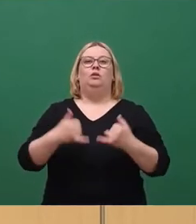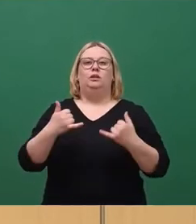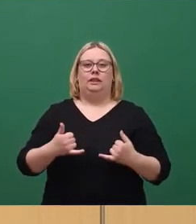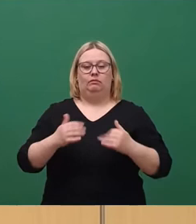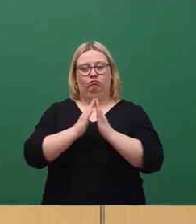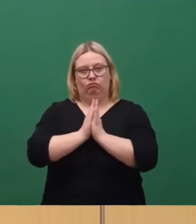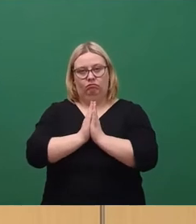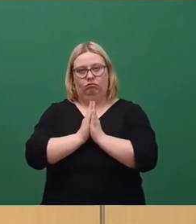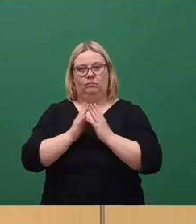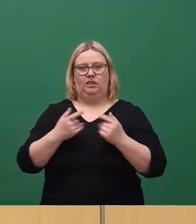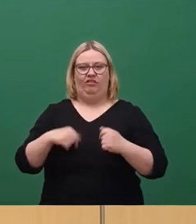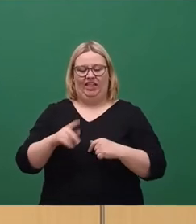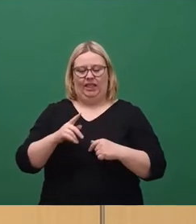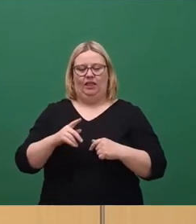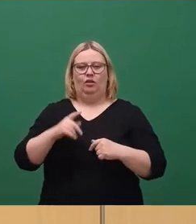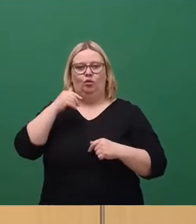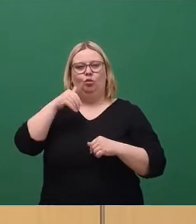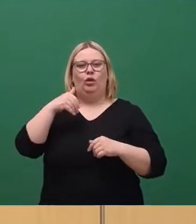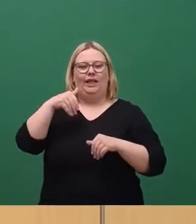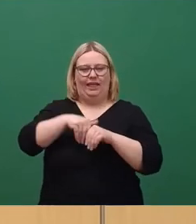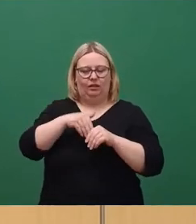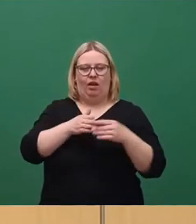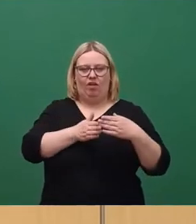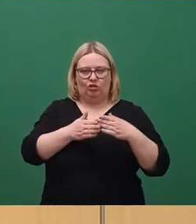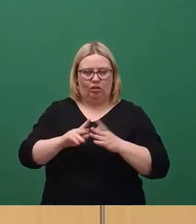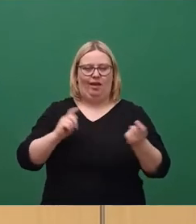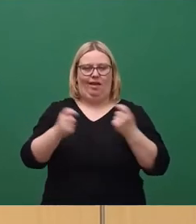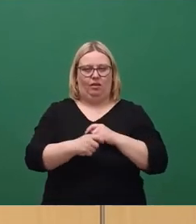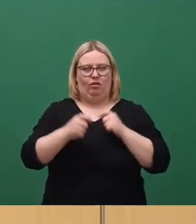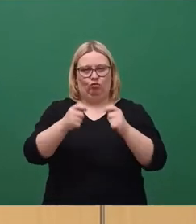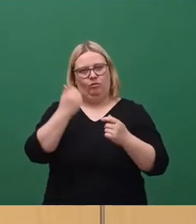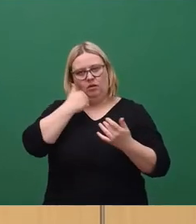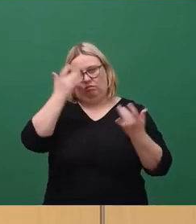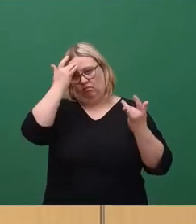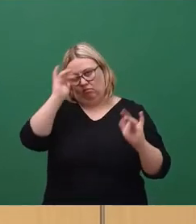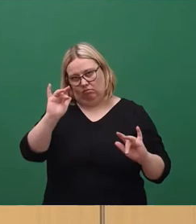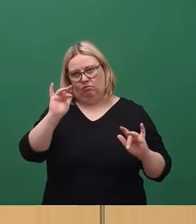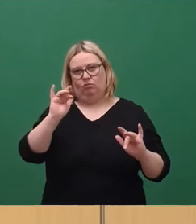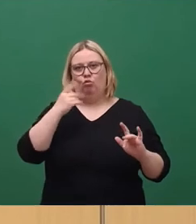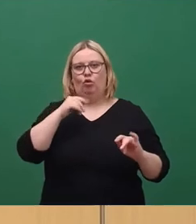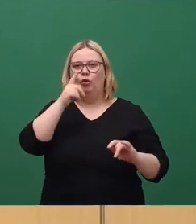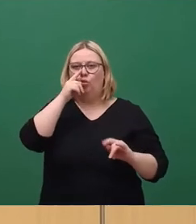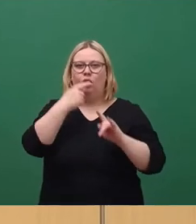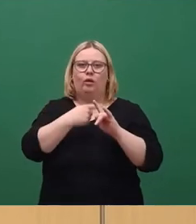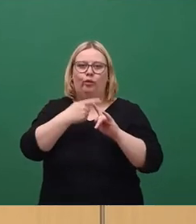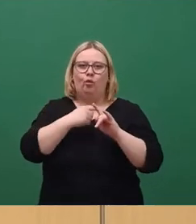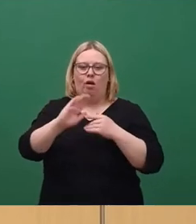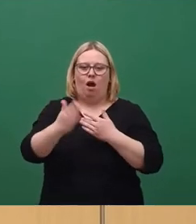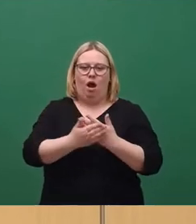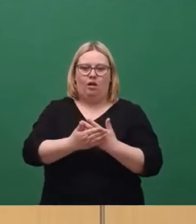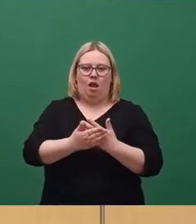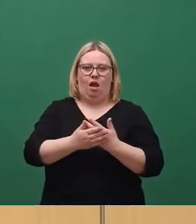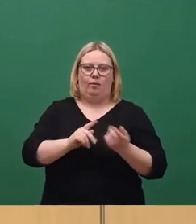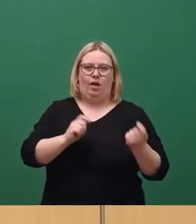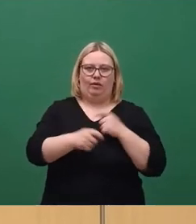dem redaktionellen, interfraktionellen Änderungsantrag zuzustimmen, der nur die Nummer der Anlage im Änderungsantrag